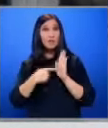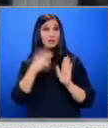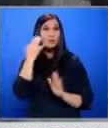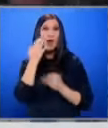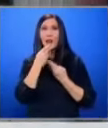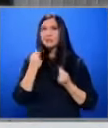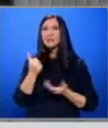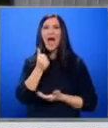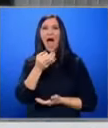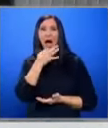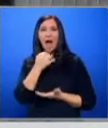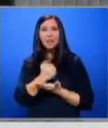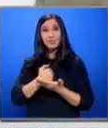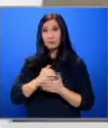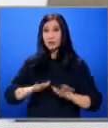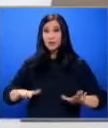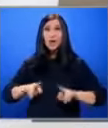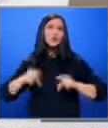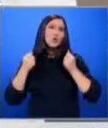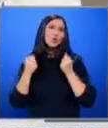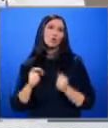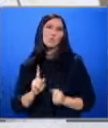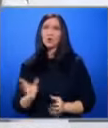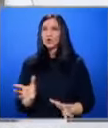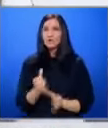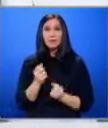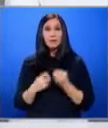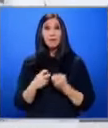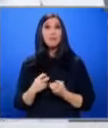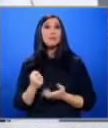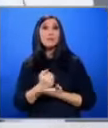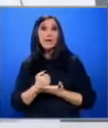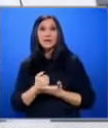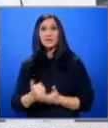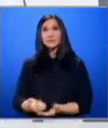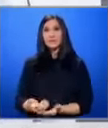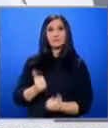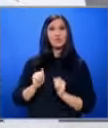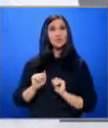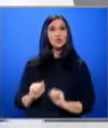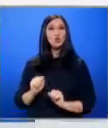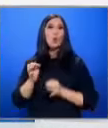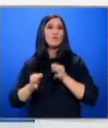антибиотици за деца А други трудно могат да бъдат намерени Проблем с медикаментите за превенция от вируси и грип няма